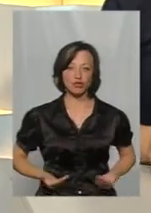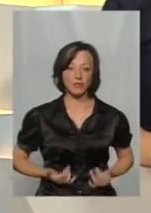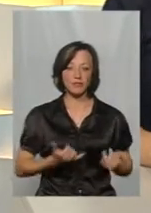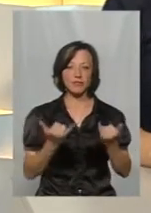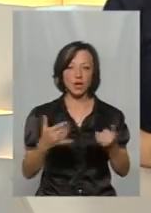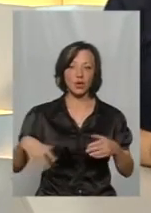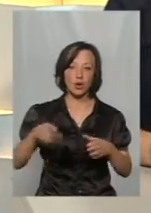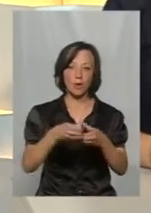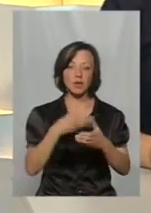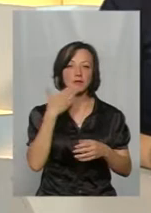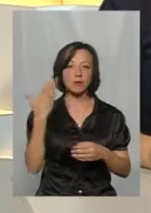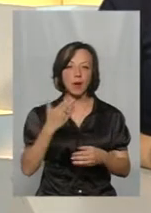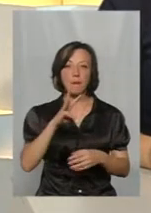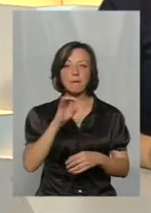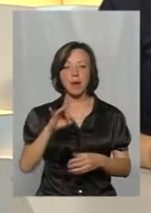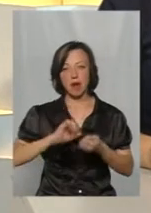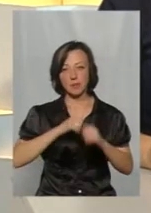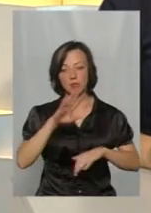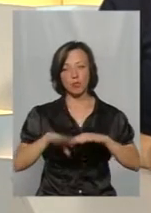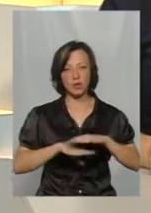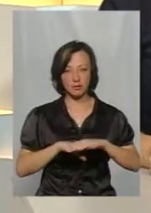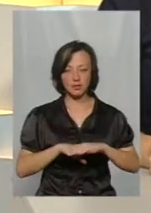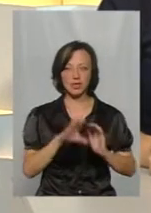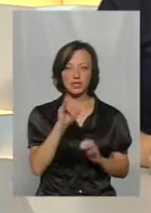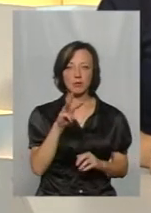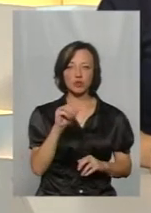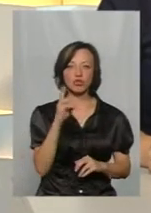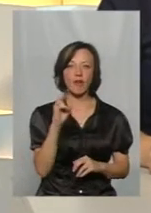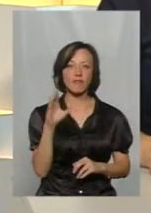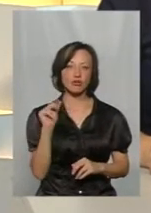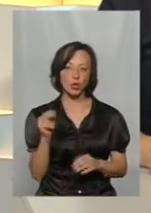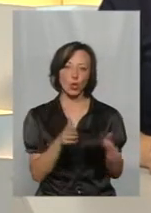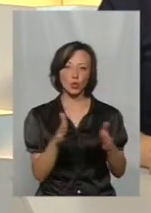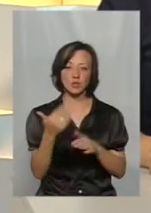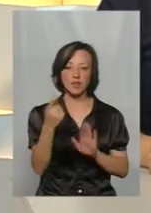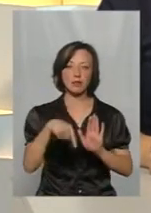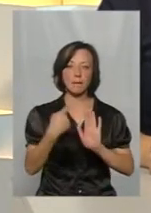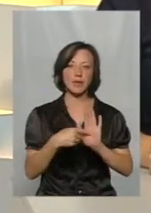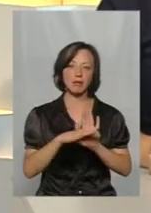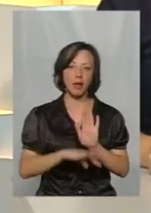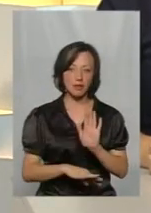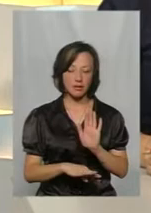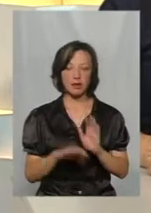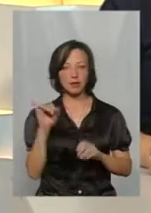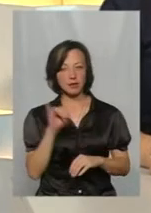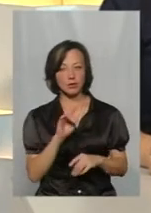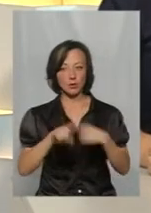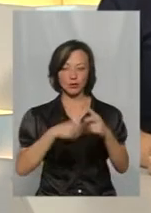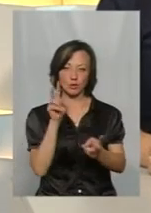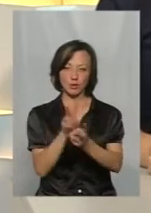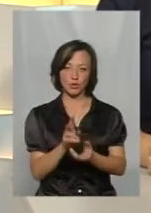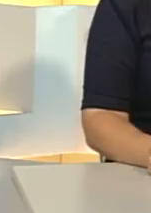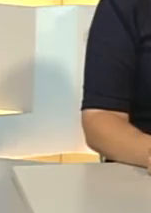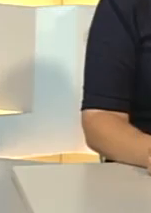всієї громади буде звітувати мер Кам'янця-Подільського Михайло Сімошкевич. Отож, готуйте ваші питання і до наступної